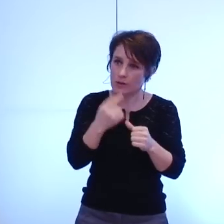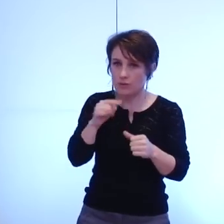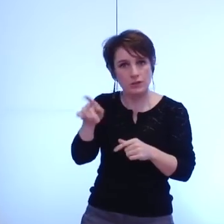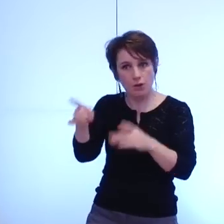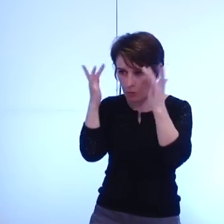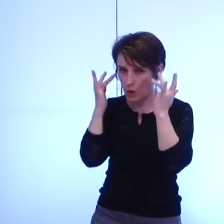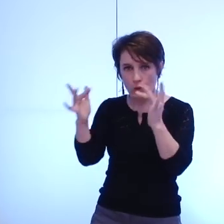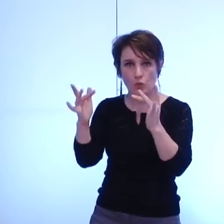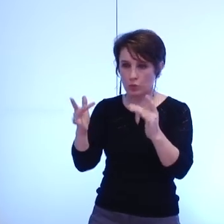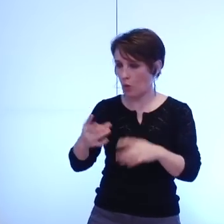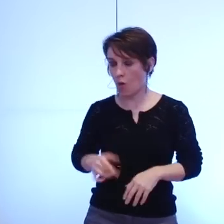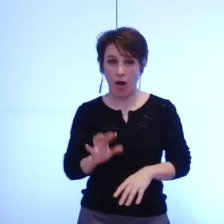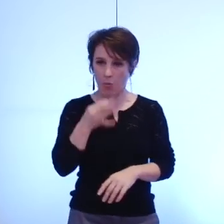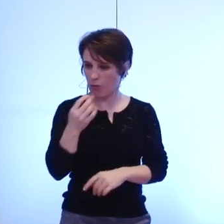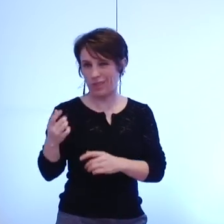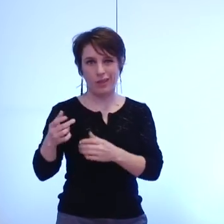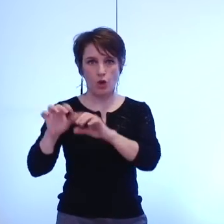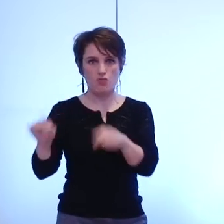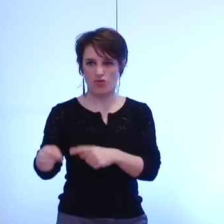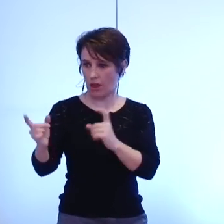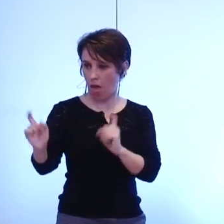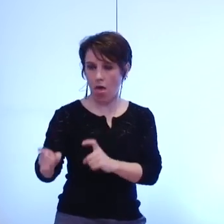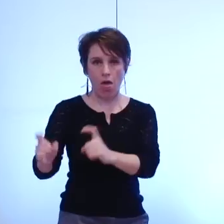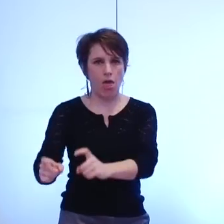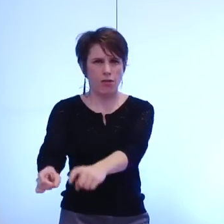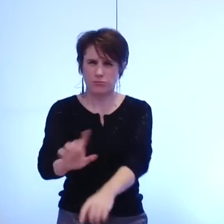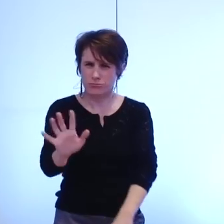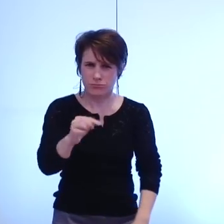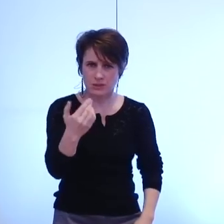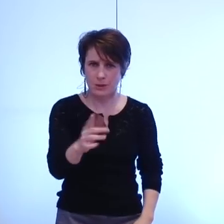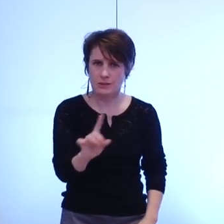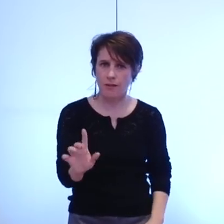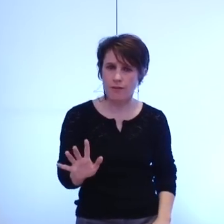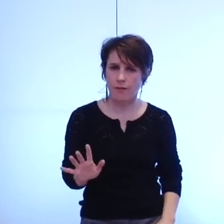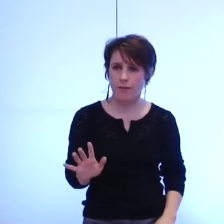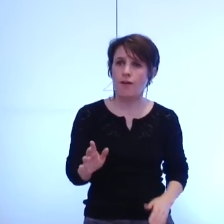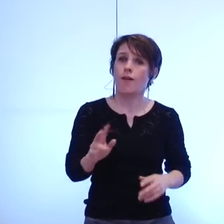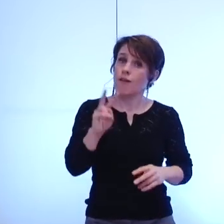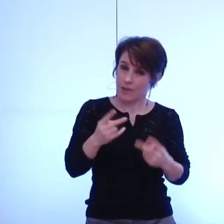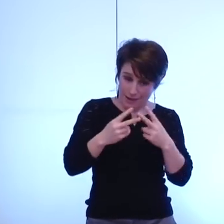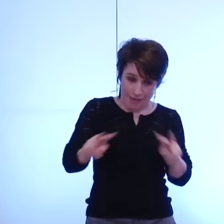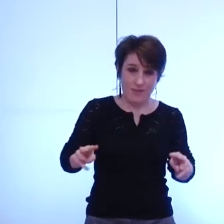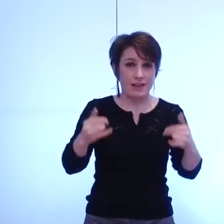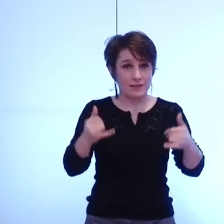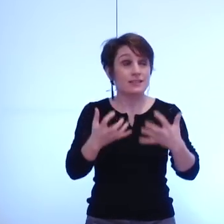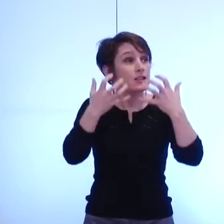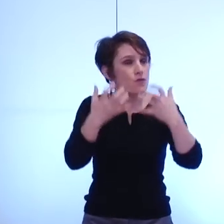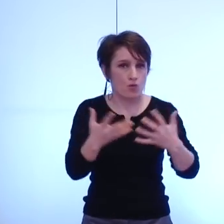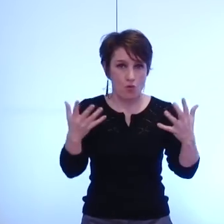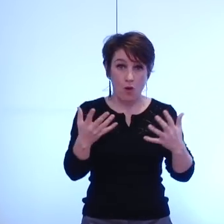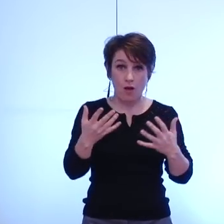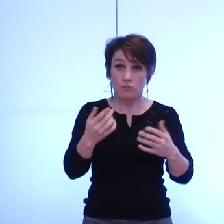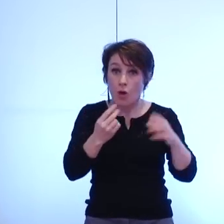'ajustement comptable la vocation fondamentale d'une commune c'est de soutenir les talents qui